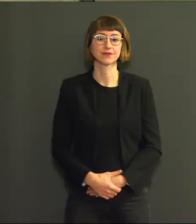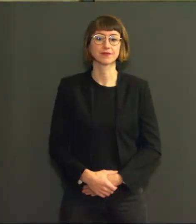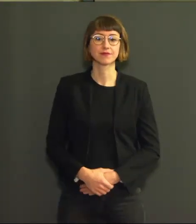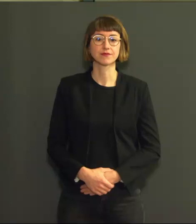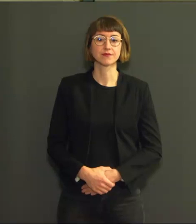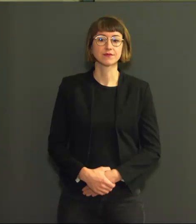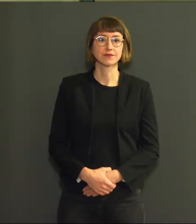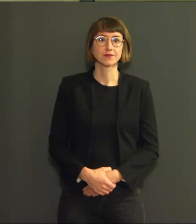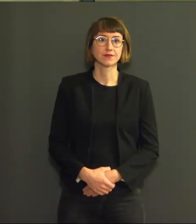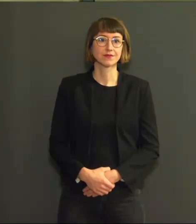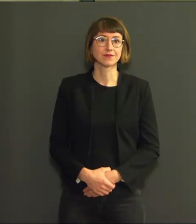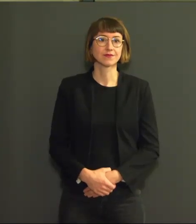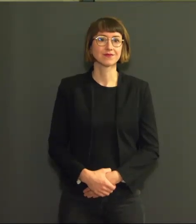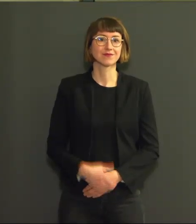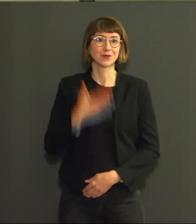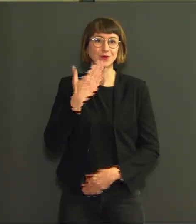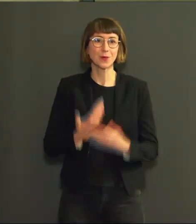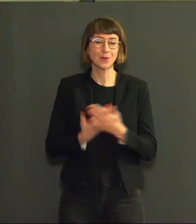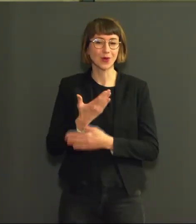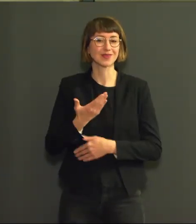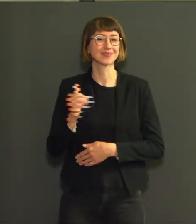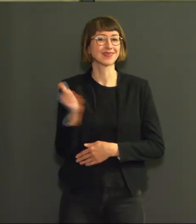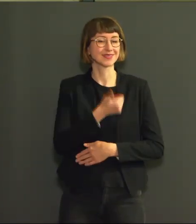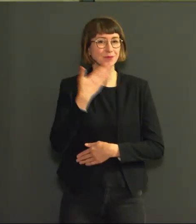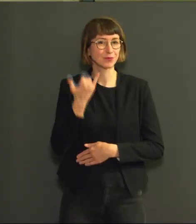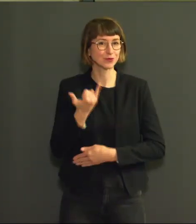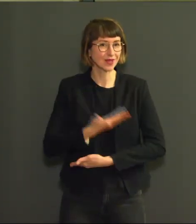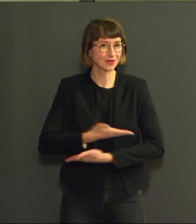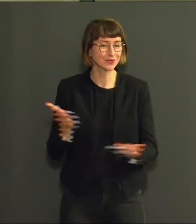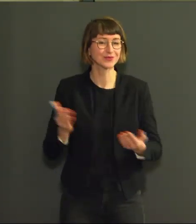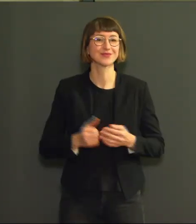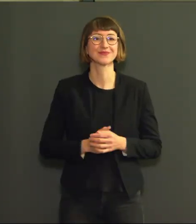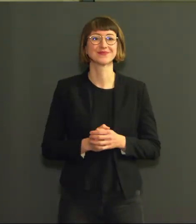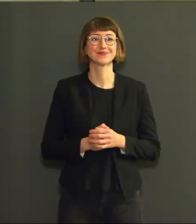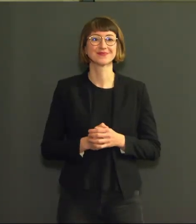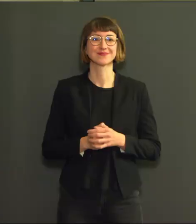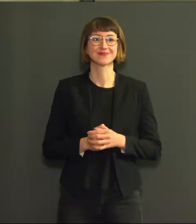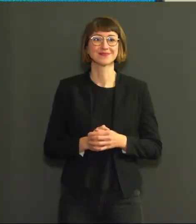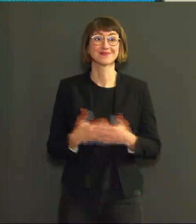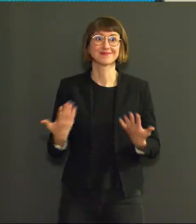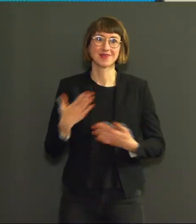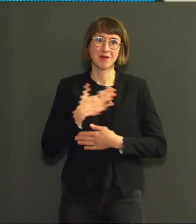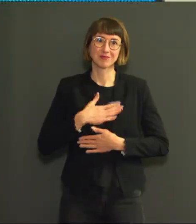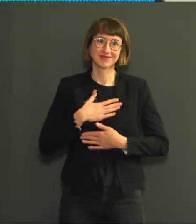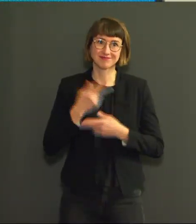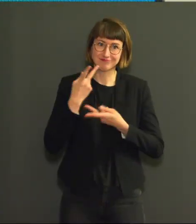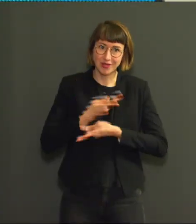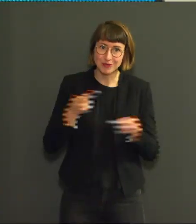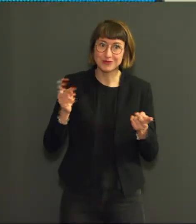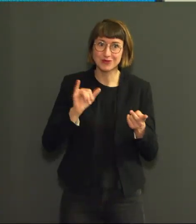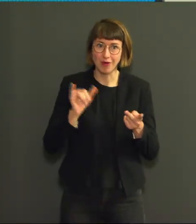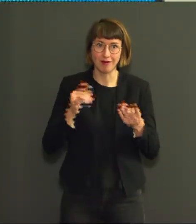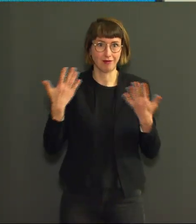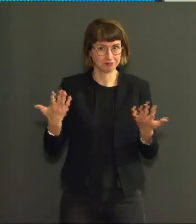Wundah Kiderin, bonjour à toutes, bonjour à tous. Alors c'est avec plaisir qu'on peut vous annoncer que l'évolution des chiffres reste